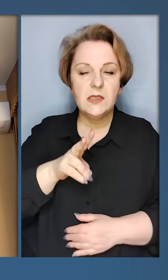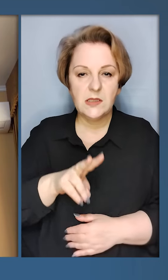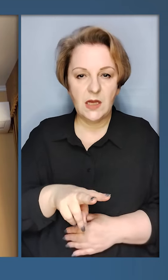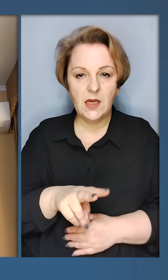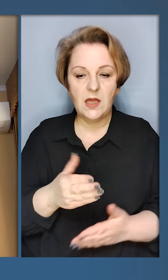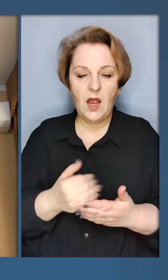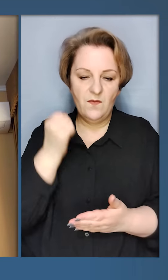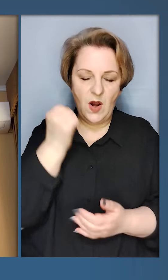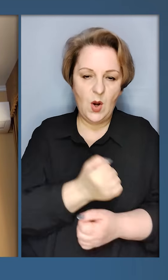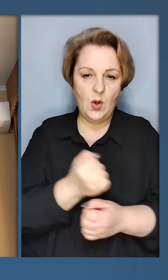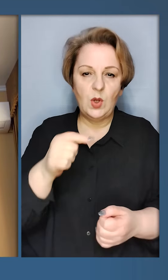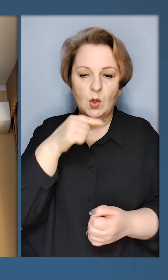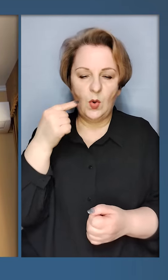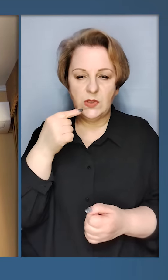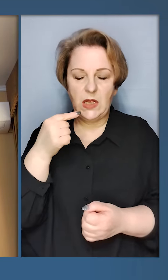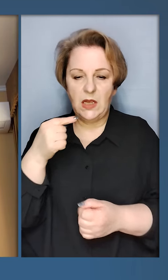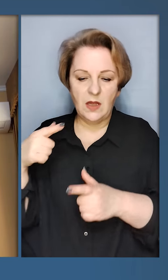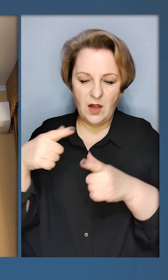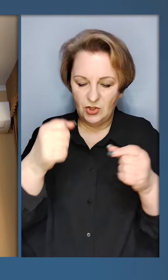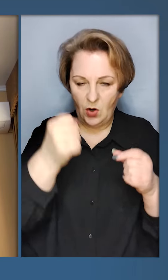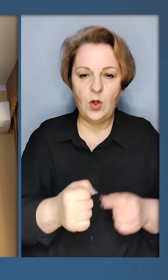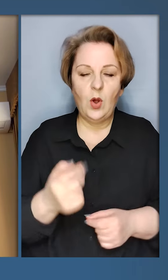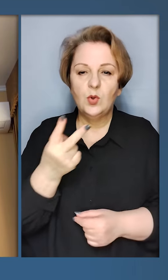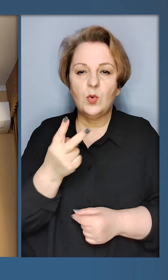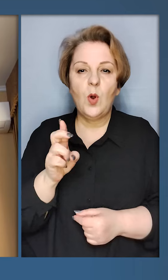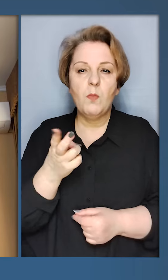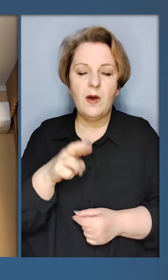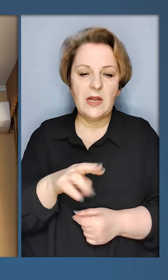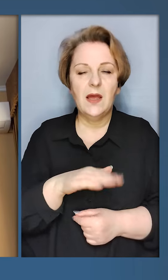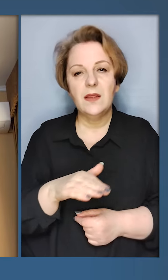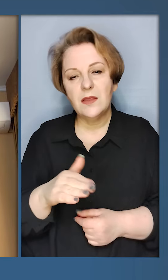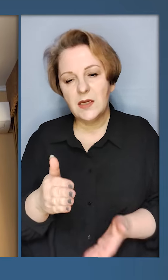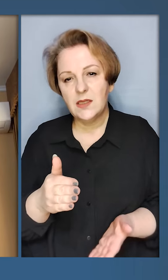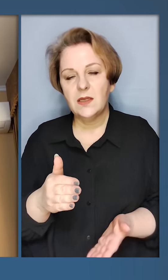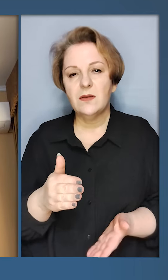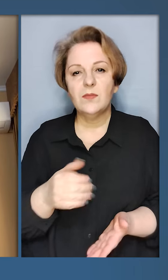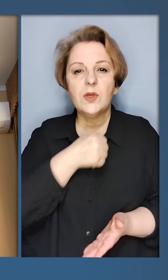загиблих від удару російського шахеда 2 березня. Діти,